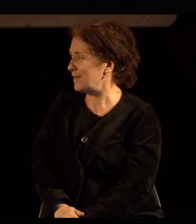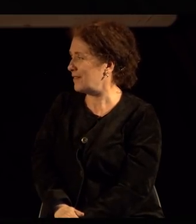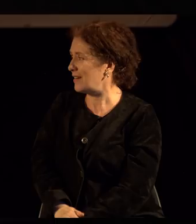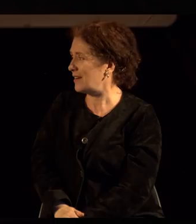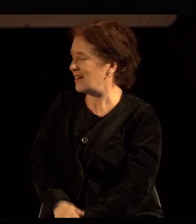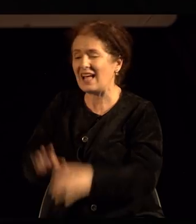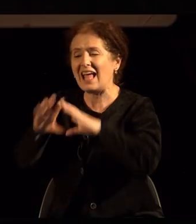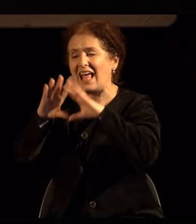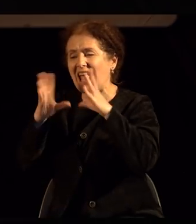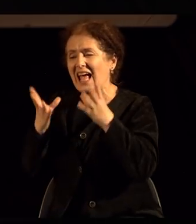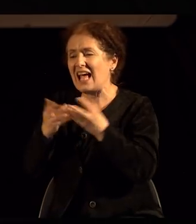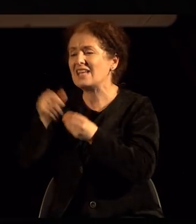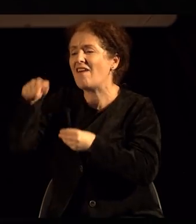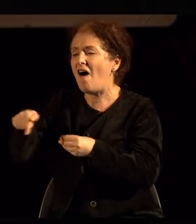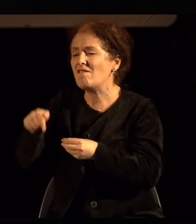сето тоа